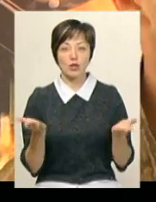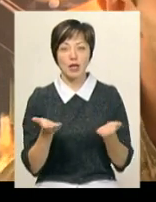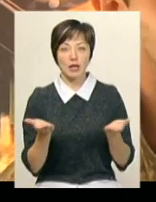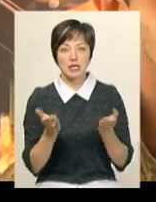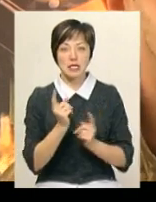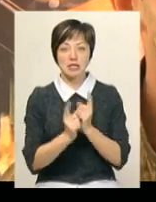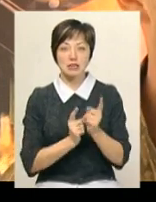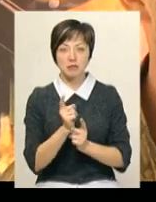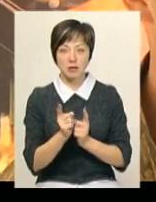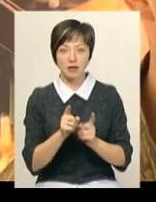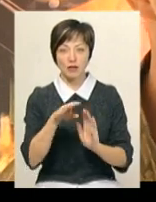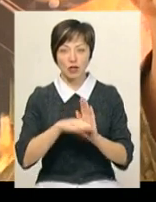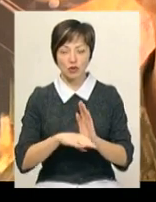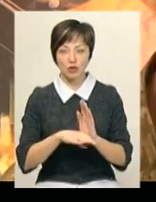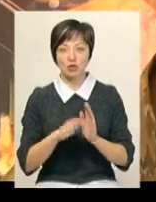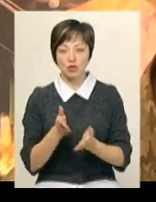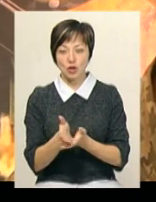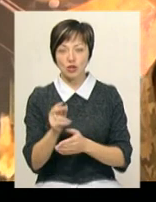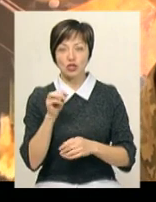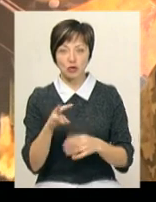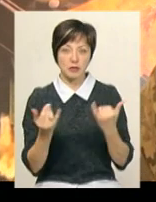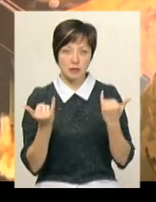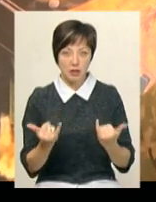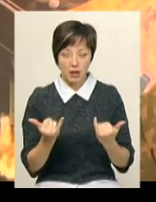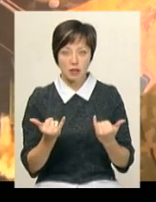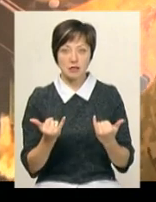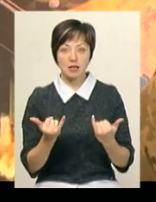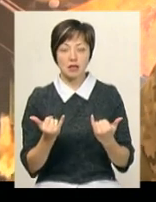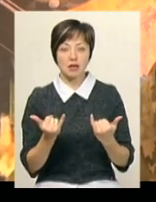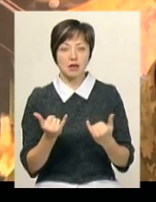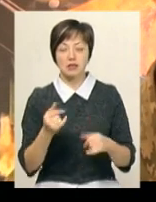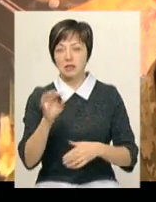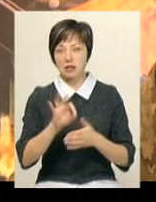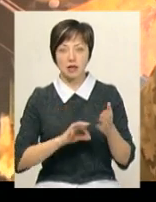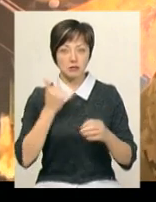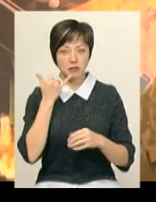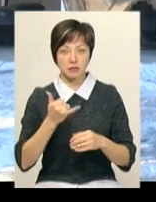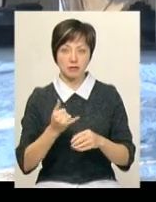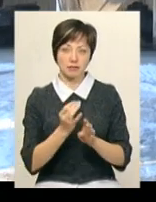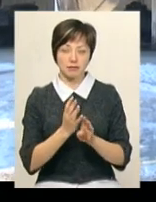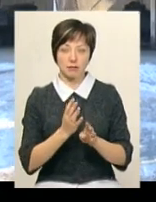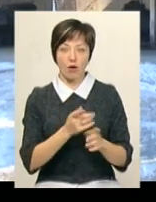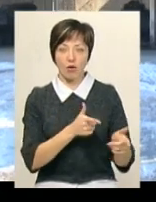зміни в гіршу сторону, ніж зараз, то по-першому дзвінку, як кажуть, то станемо встрій.